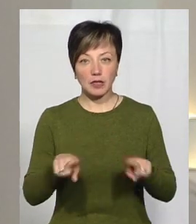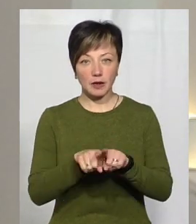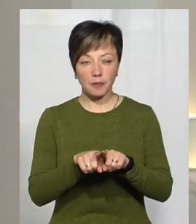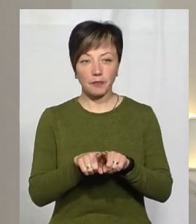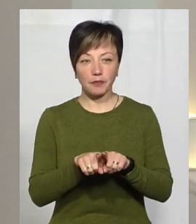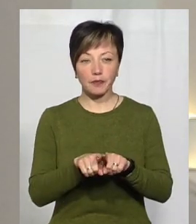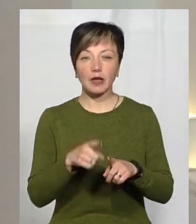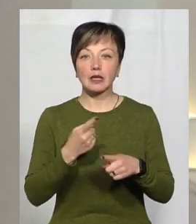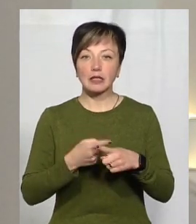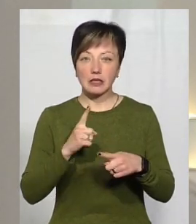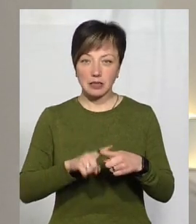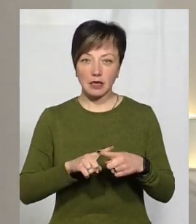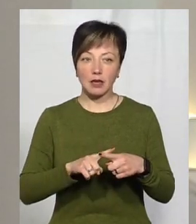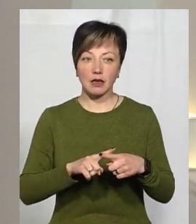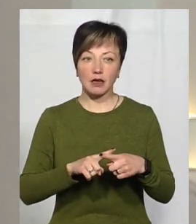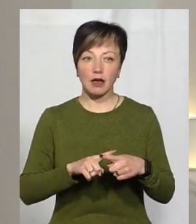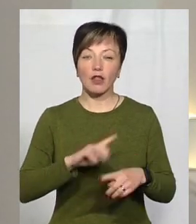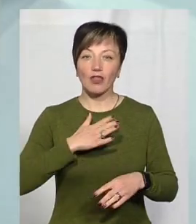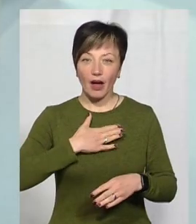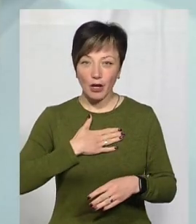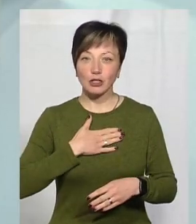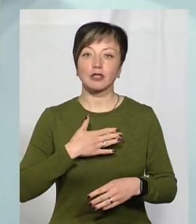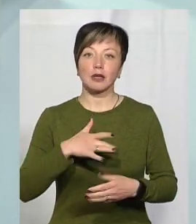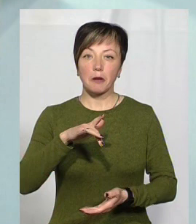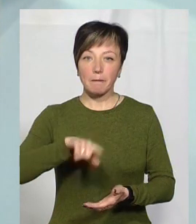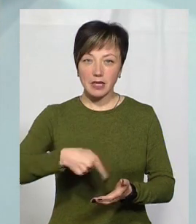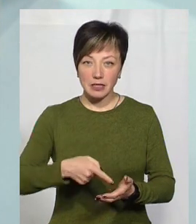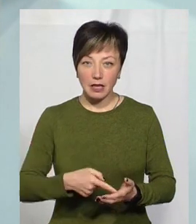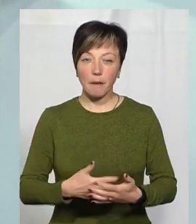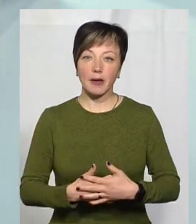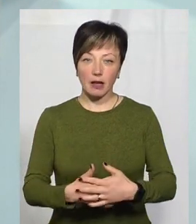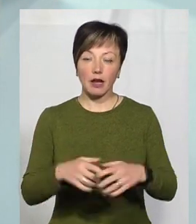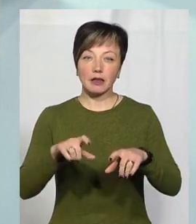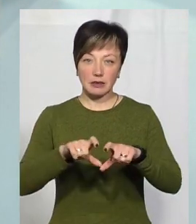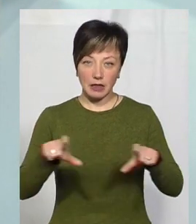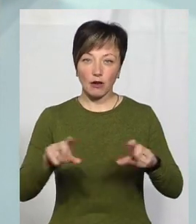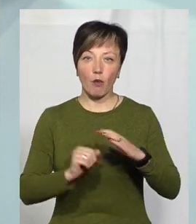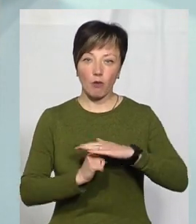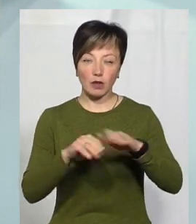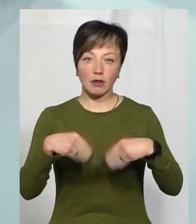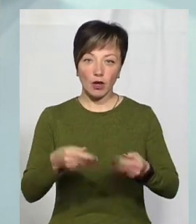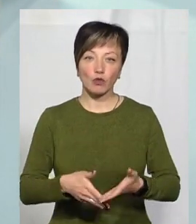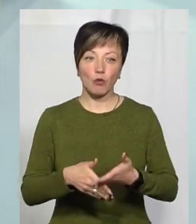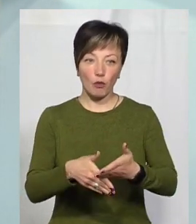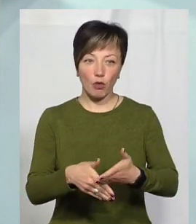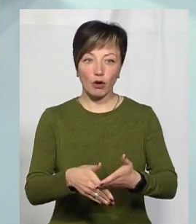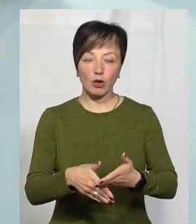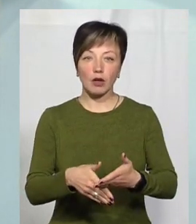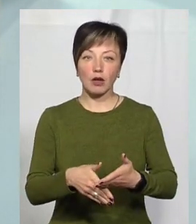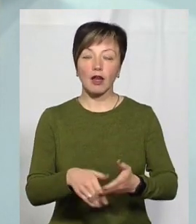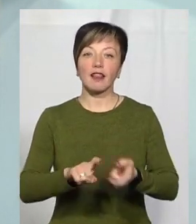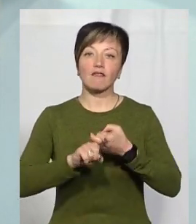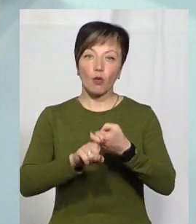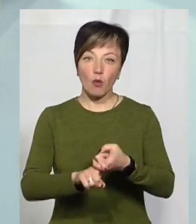Це саме заклад, наш Рівненський міський перинатальний центр і визначений як опорний заклад для надання допомоги